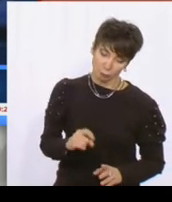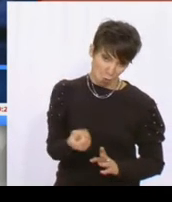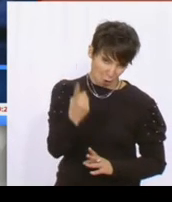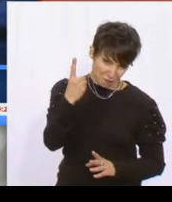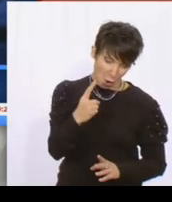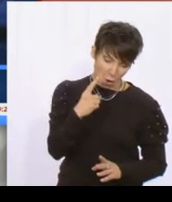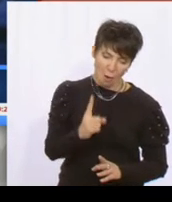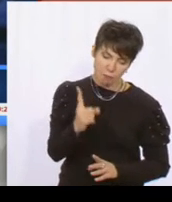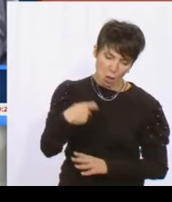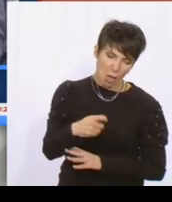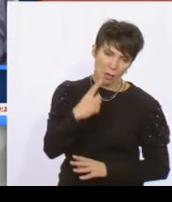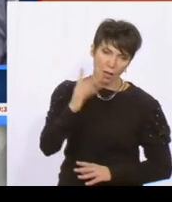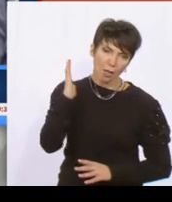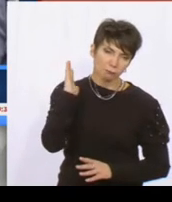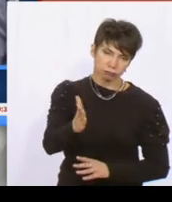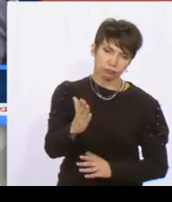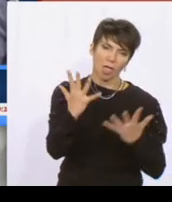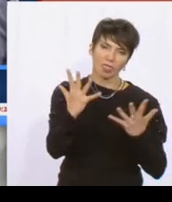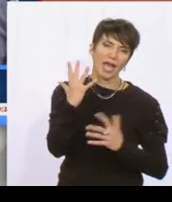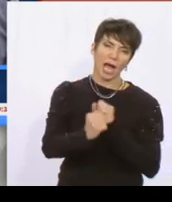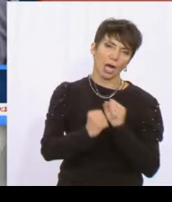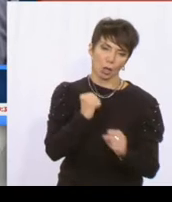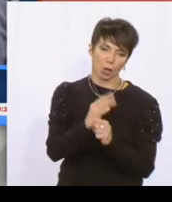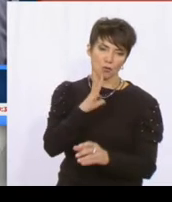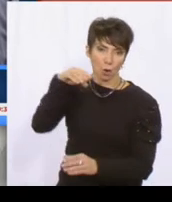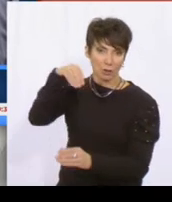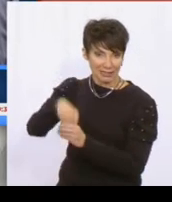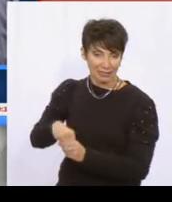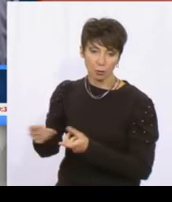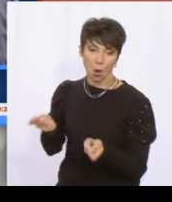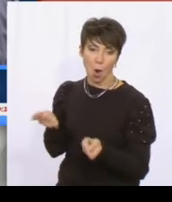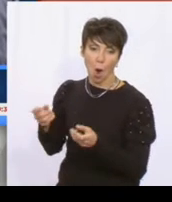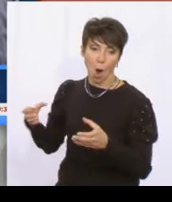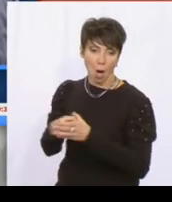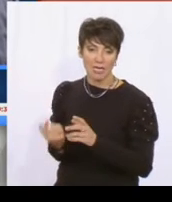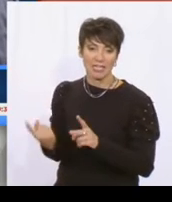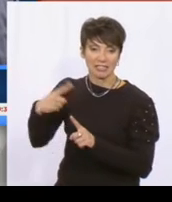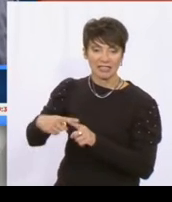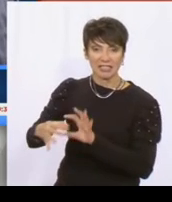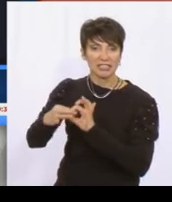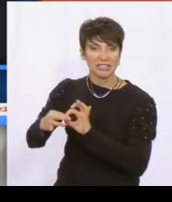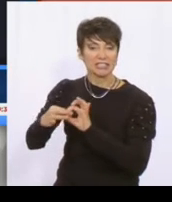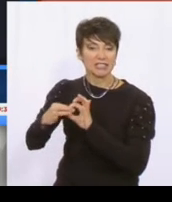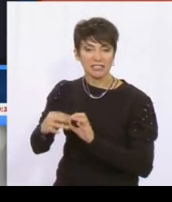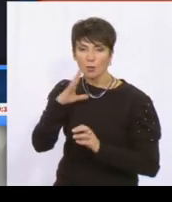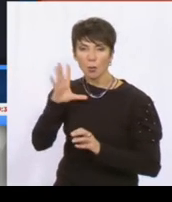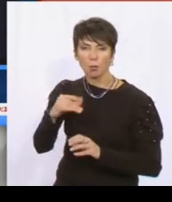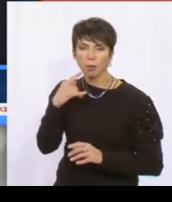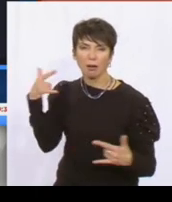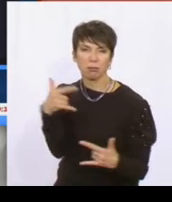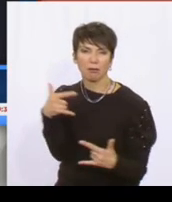πρωτόδικα σε κάθεξη δέκα ετών για συμμετοχή σε κλιματική οργάνωση και για συνέργεια στη δολοφονία του Παύλου Φίσα.